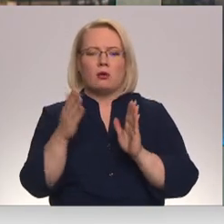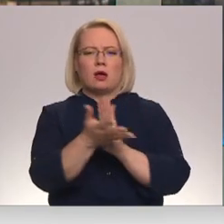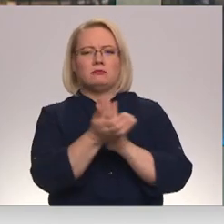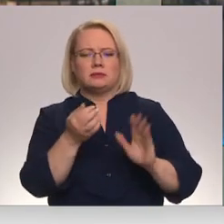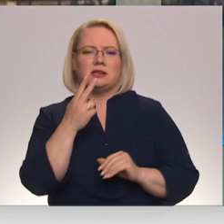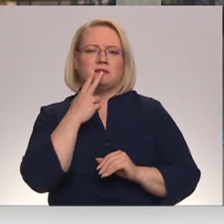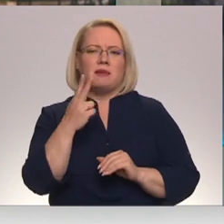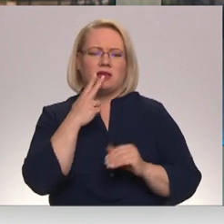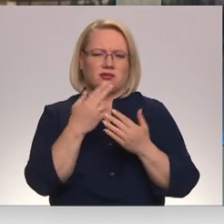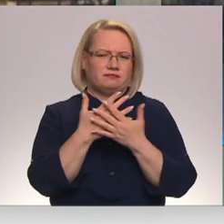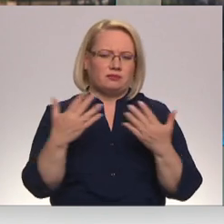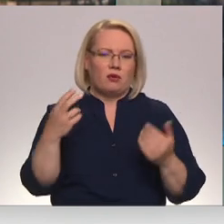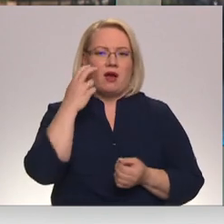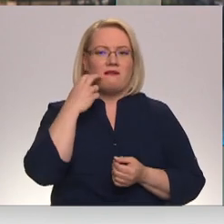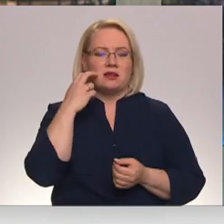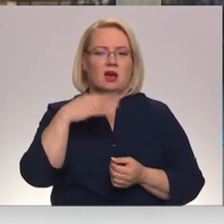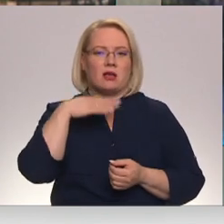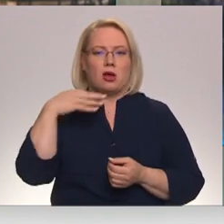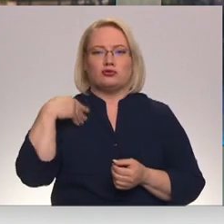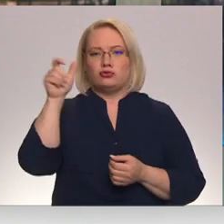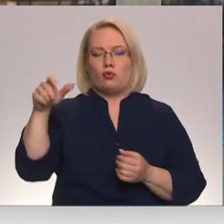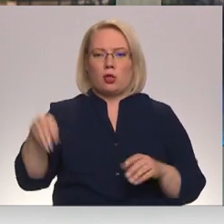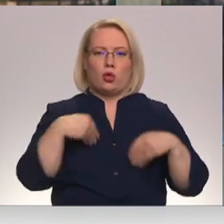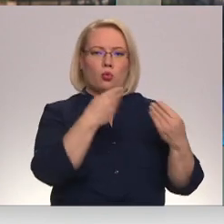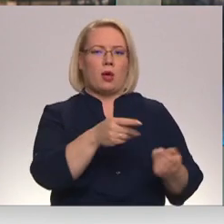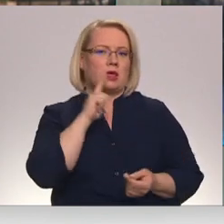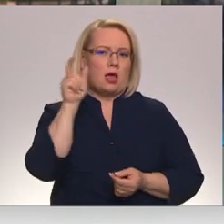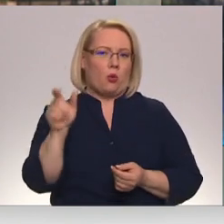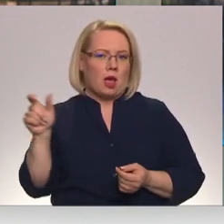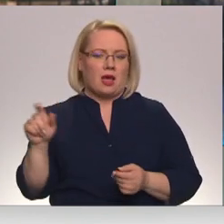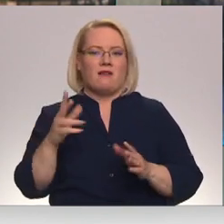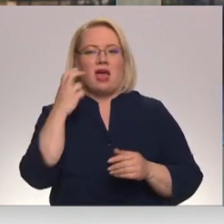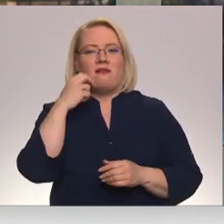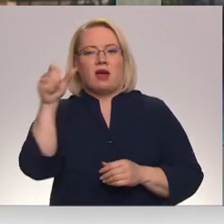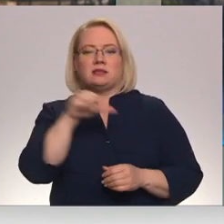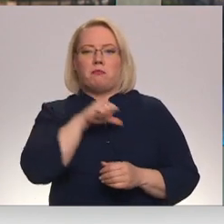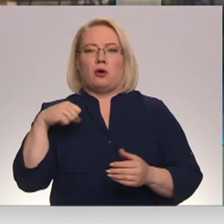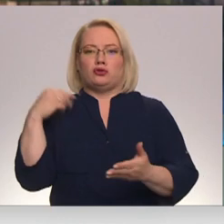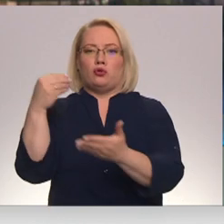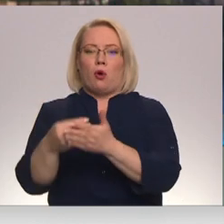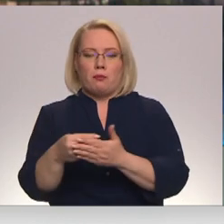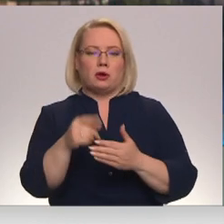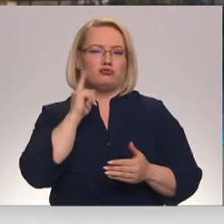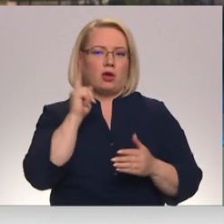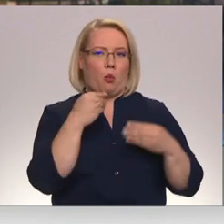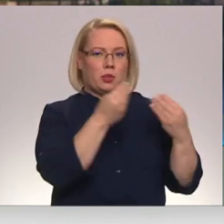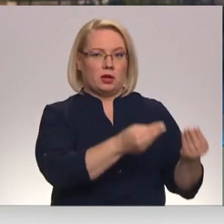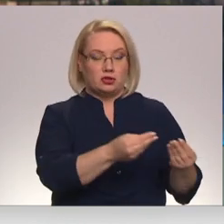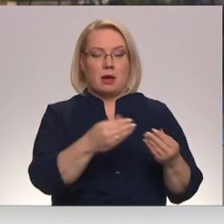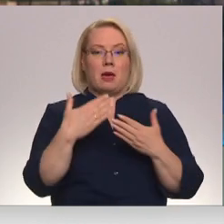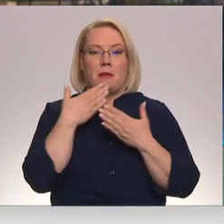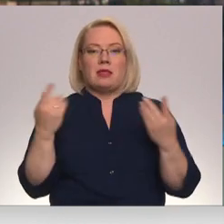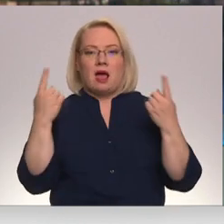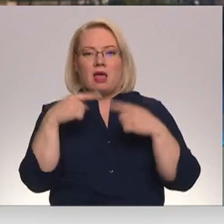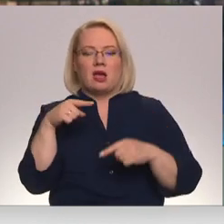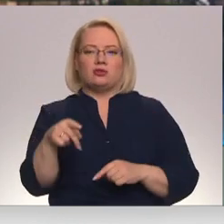smēķiešanu zīkus, kurus vecāko klašu audzēkņi nodod jaunākajiem vai pat vecāki paši ir iegādājušies saviem jauniešiem. Pēdējā laikā šo